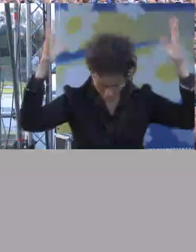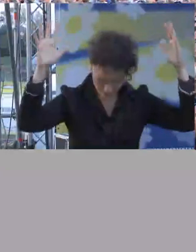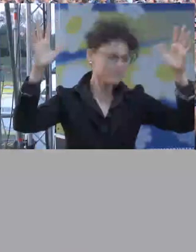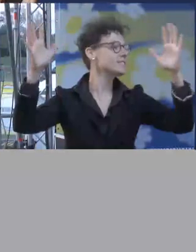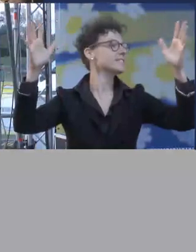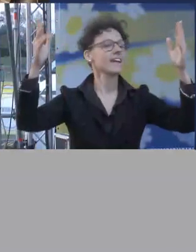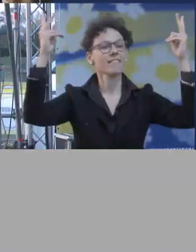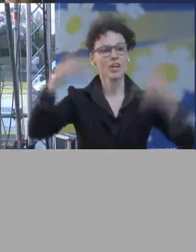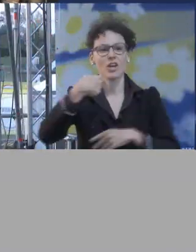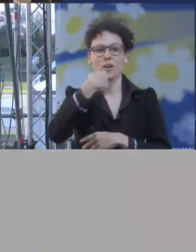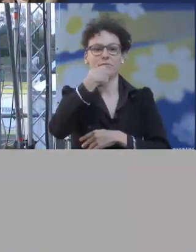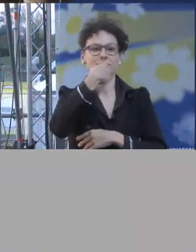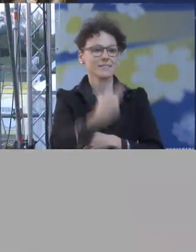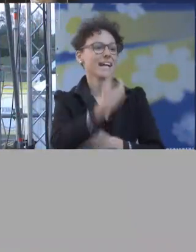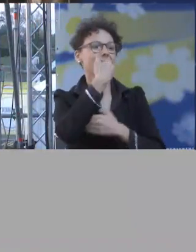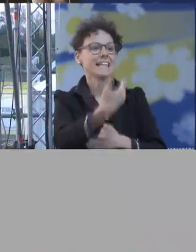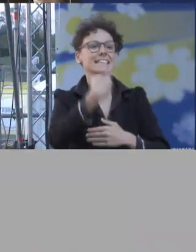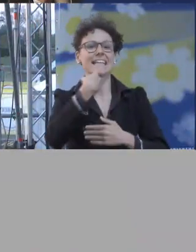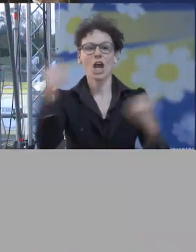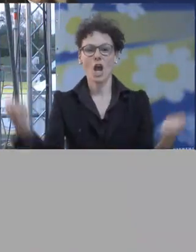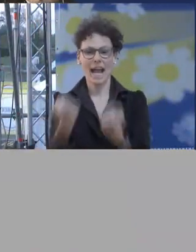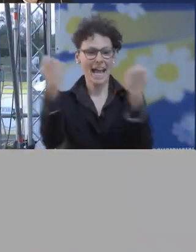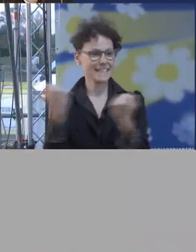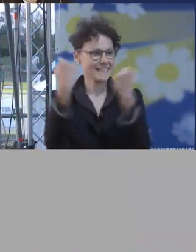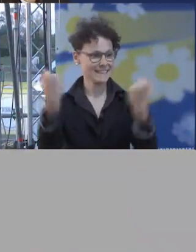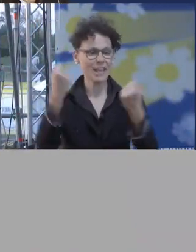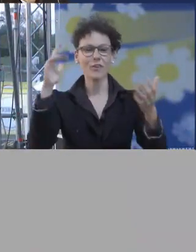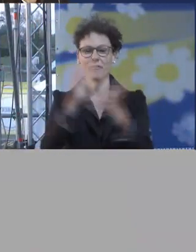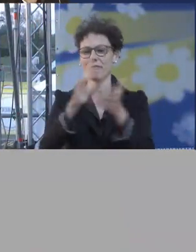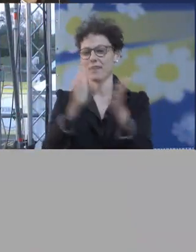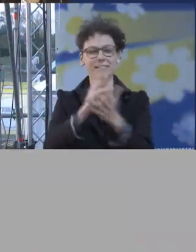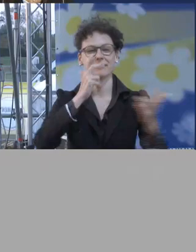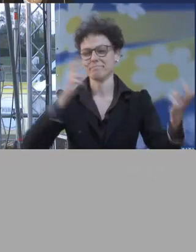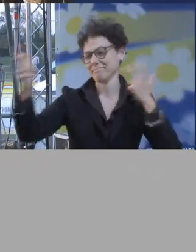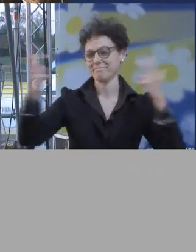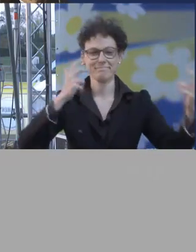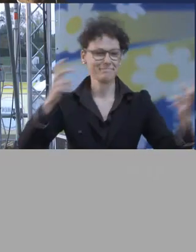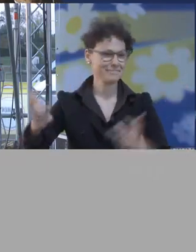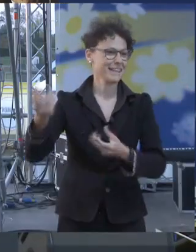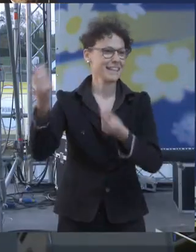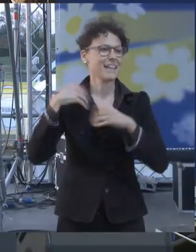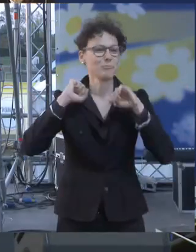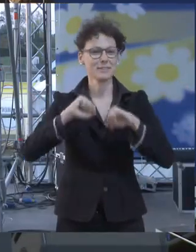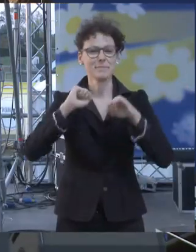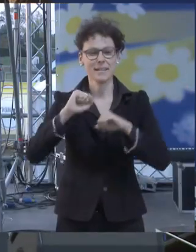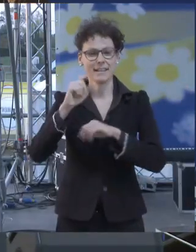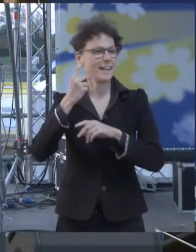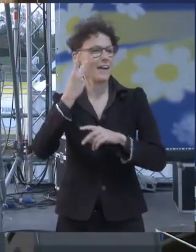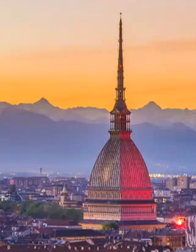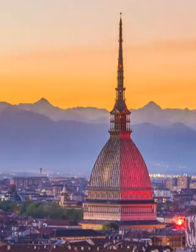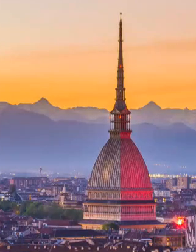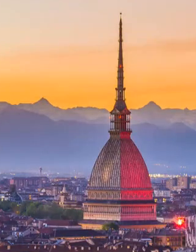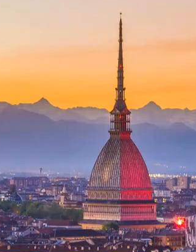intanto un grazie a chi ha organizzato questa magnifica festa che ci permette di vederci tutti qui questa sera